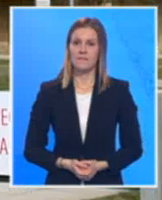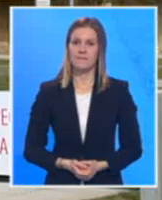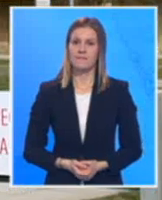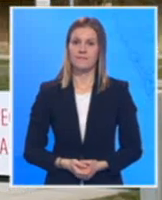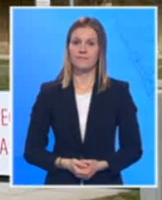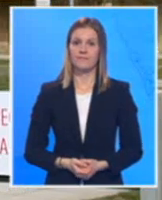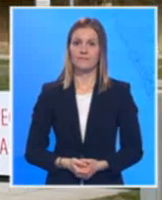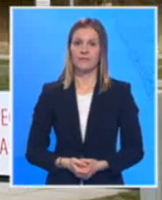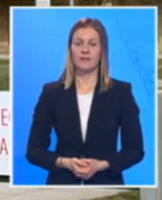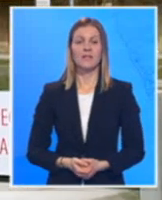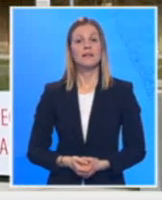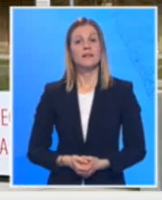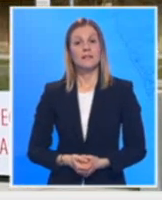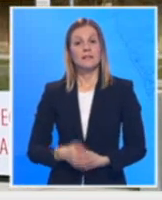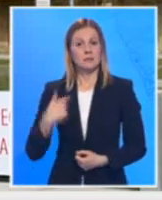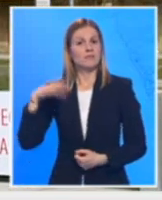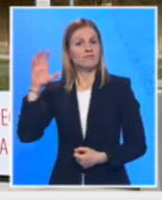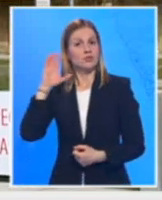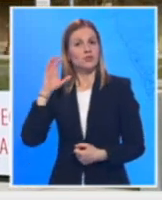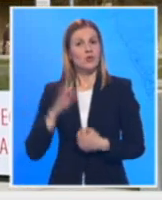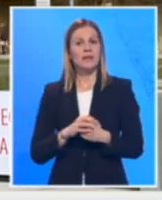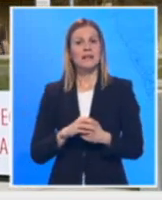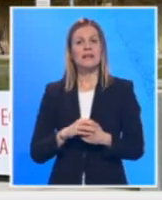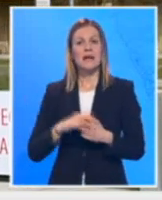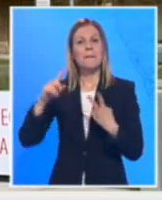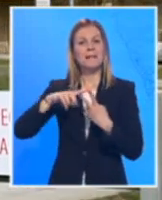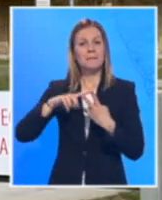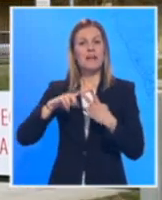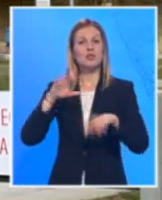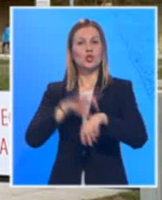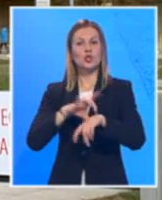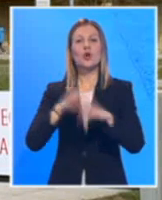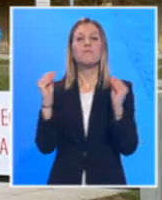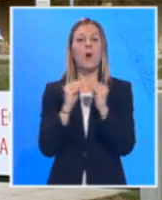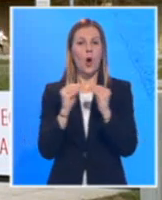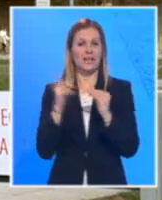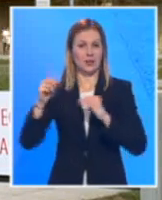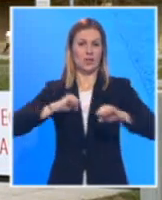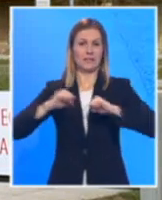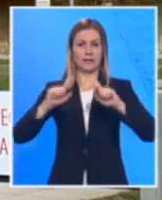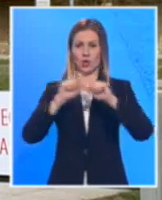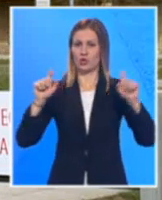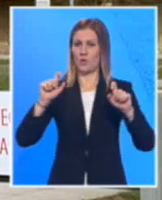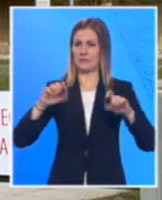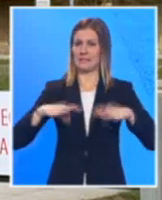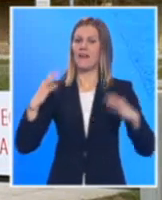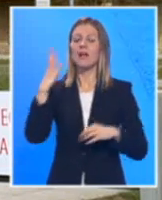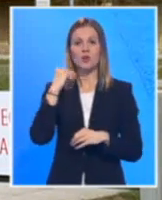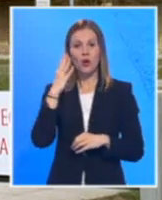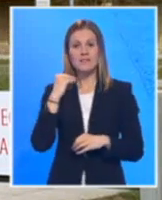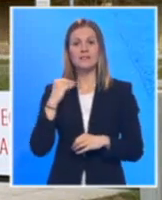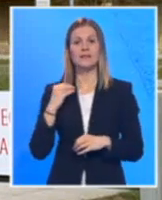Kako je za našu televiziju potvrdio primarius doktor Veselim Bojot, direktor Domu zdravlja Novi Sad,